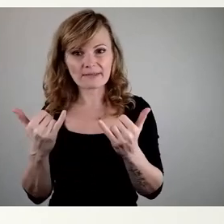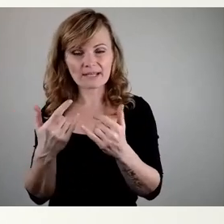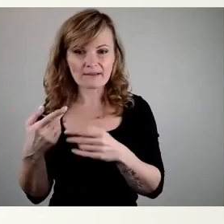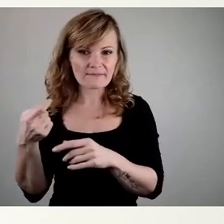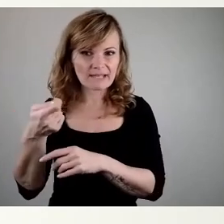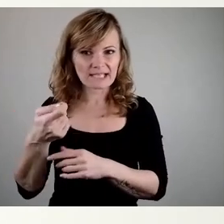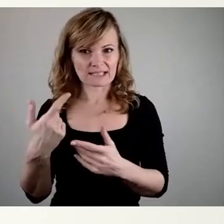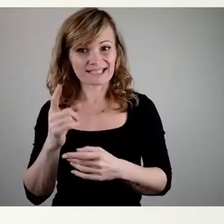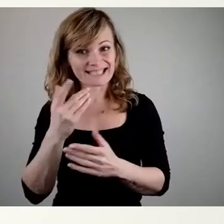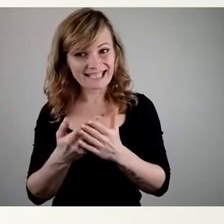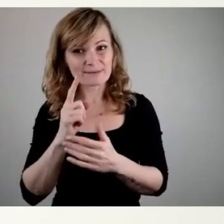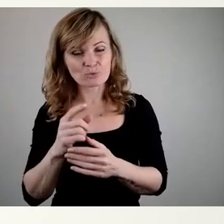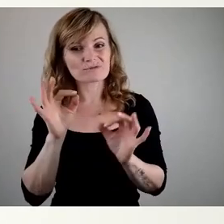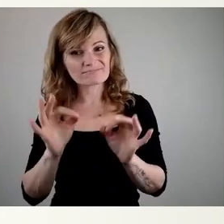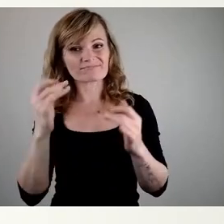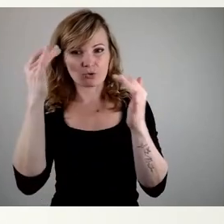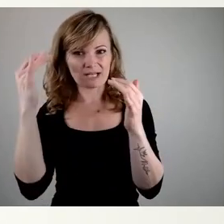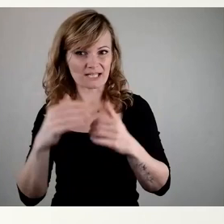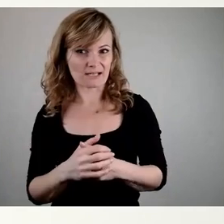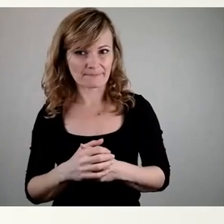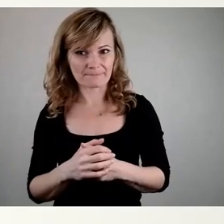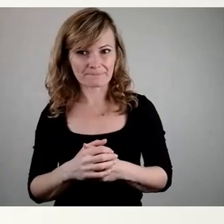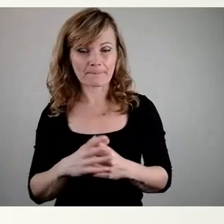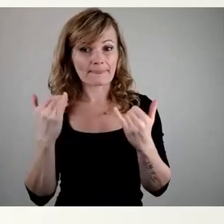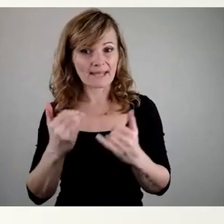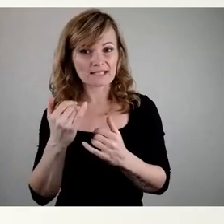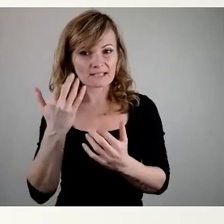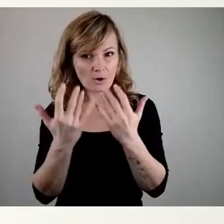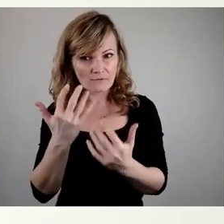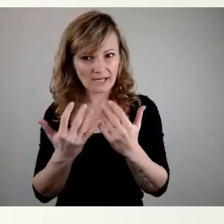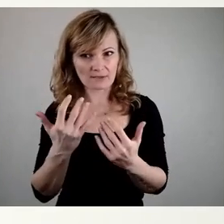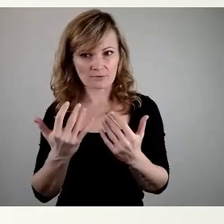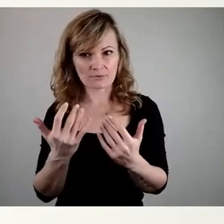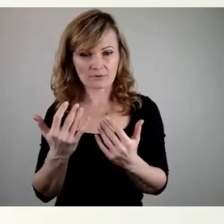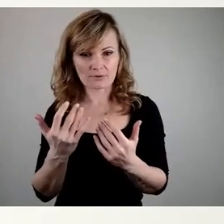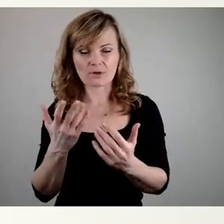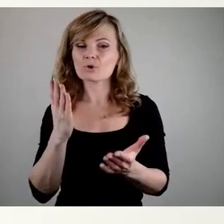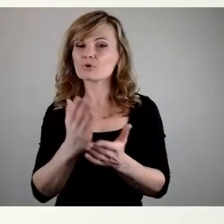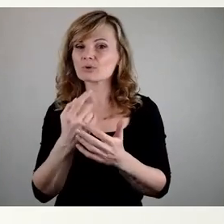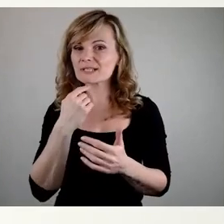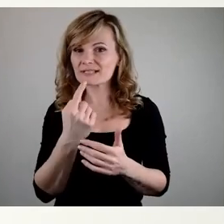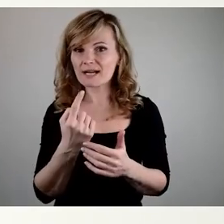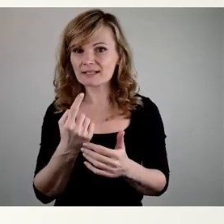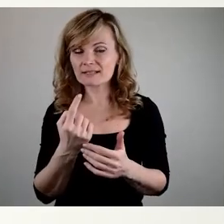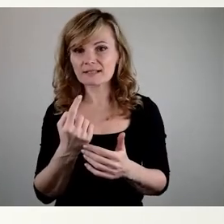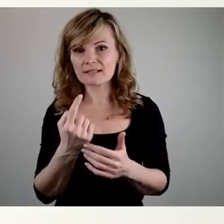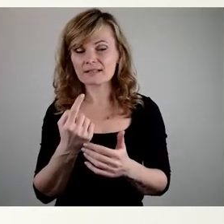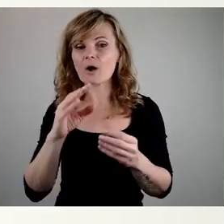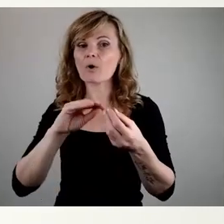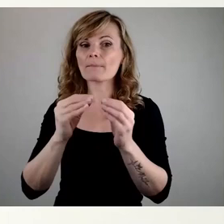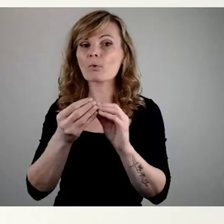überlegen, und jetzt in der Aufrechnung, es wurde ja schon gesagt, was der Kompromiss,